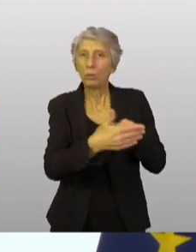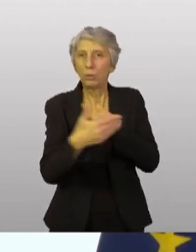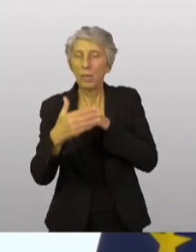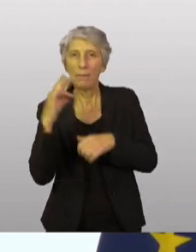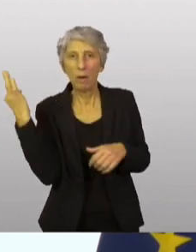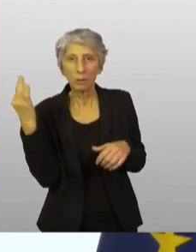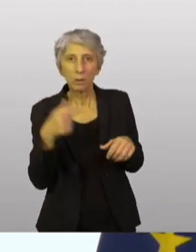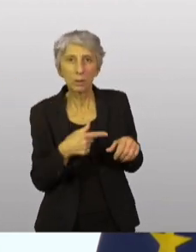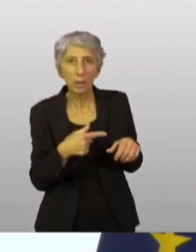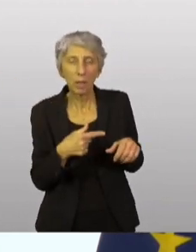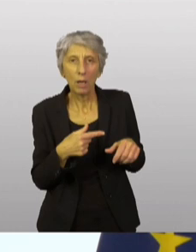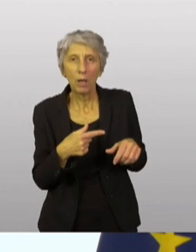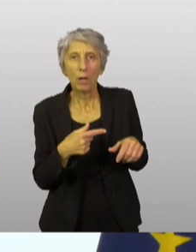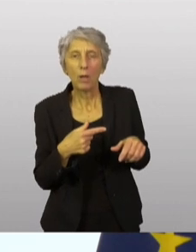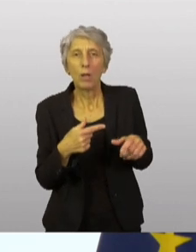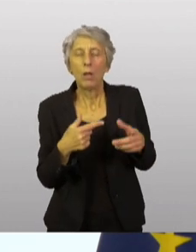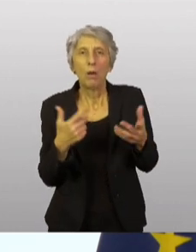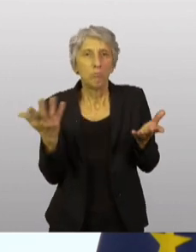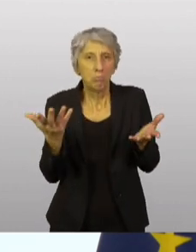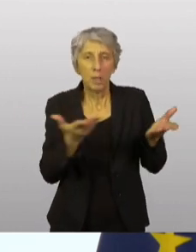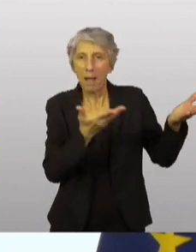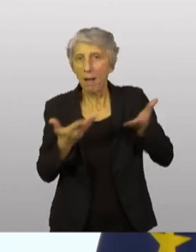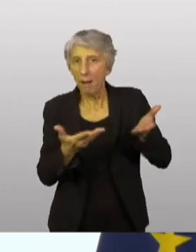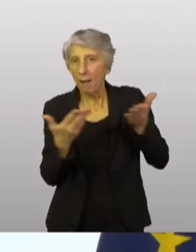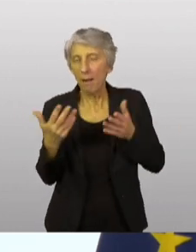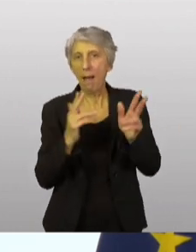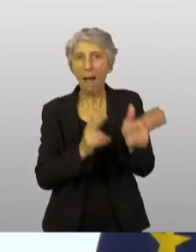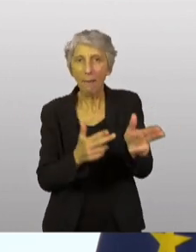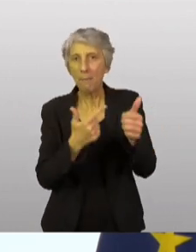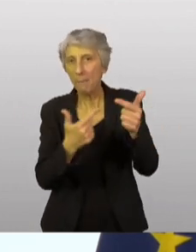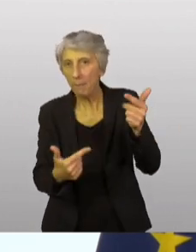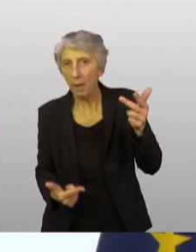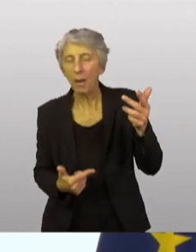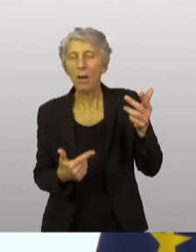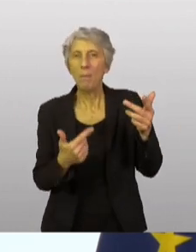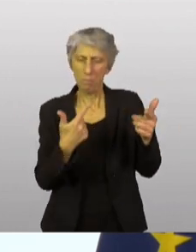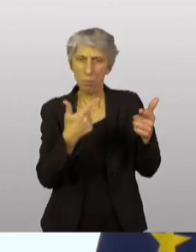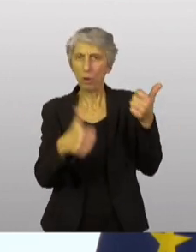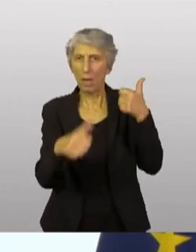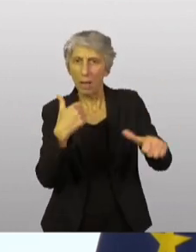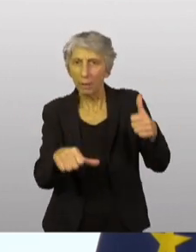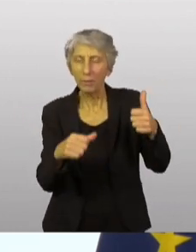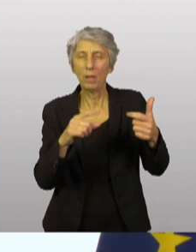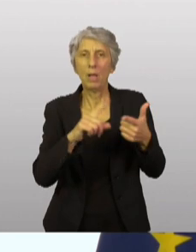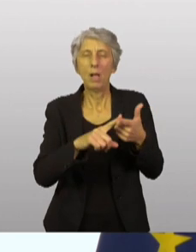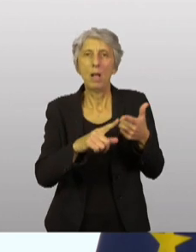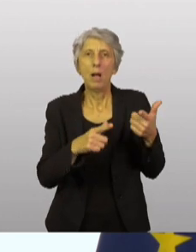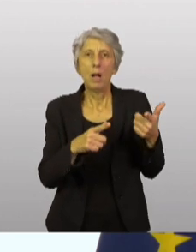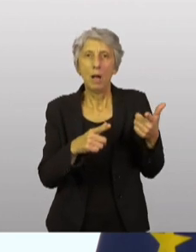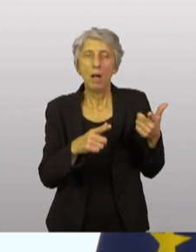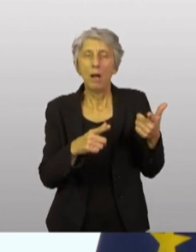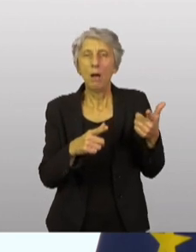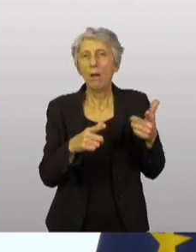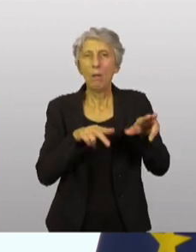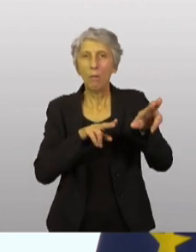France, aussi bien dans la livraison d'armes qui sont modernes, les armes d'altéries